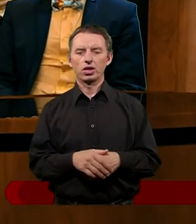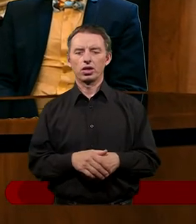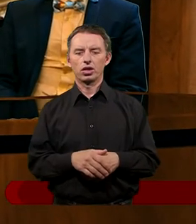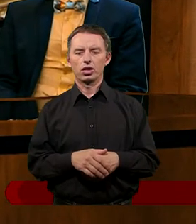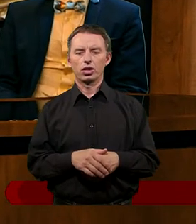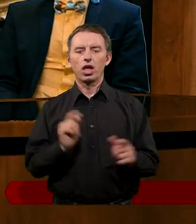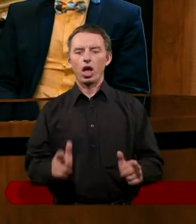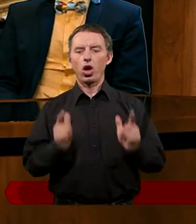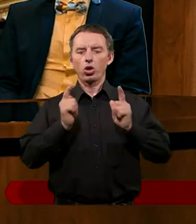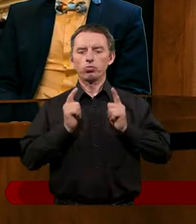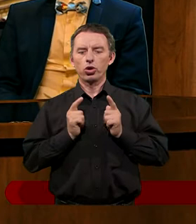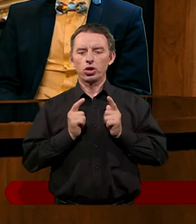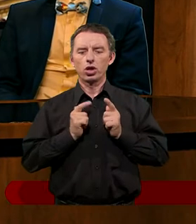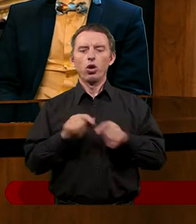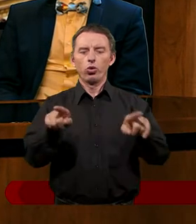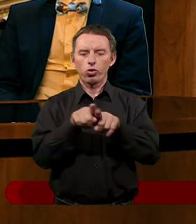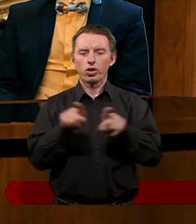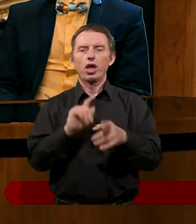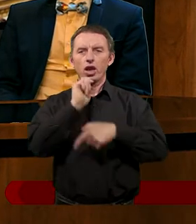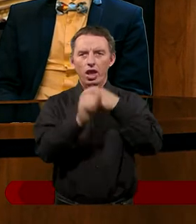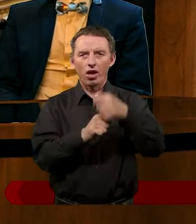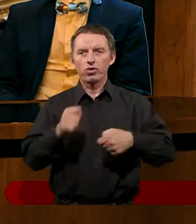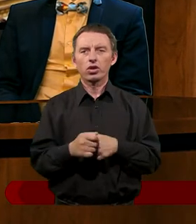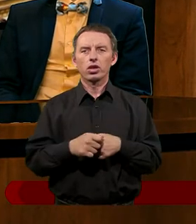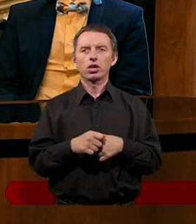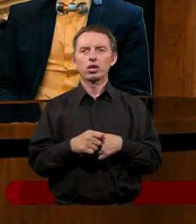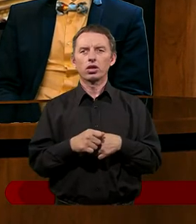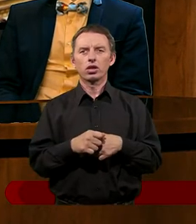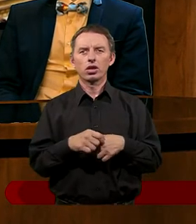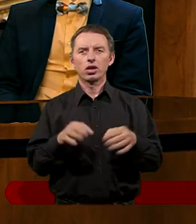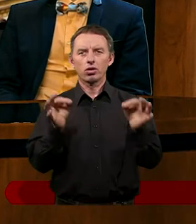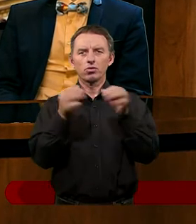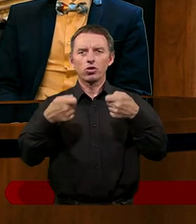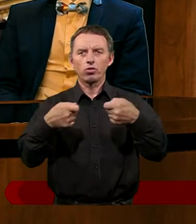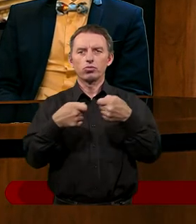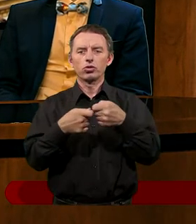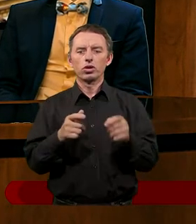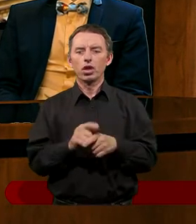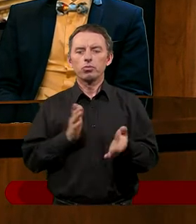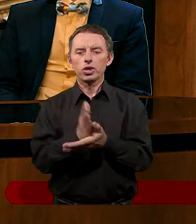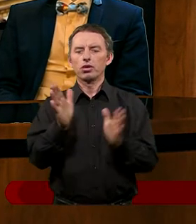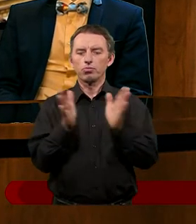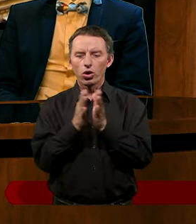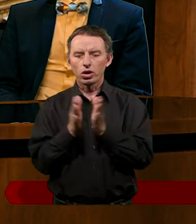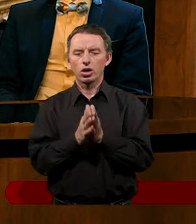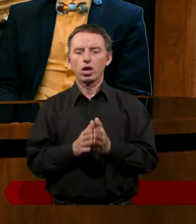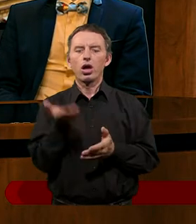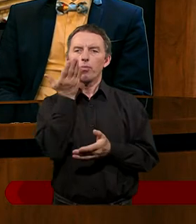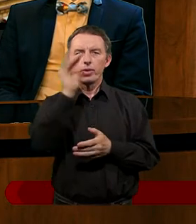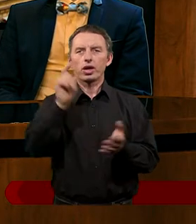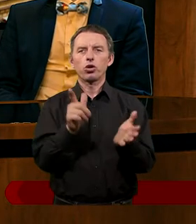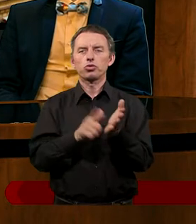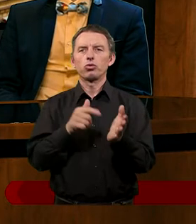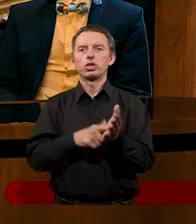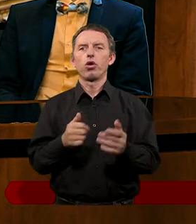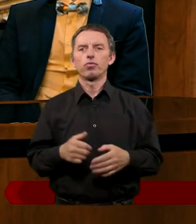Czyli odpoczynek to również nawiązywanie relacji. Jezus robił to przez modlitwę i robił to bardzo często.